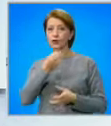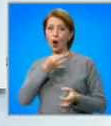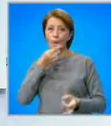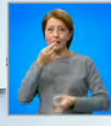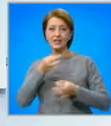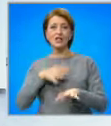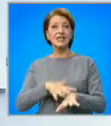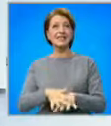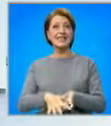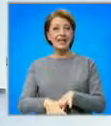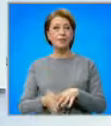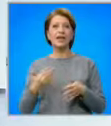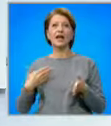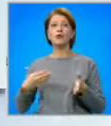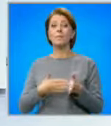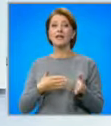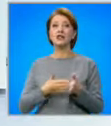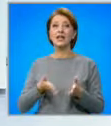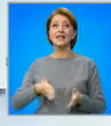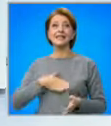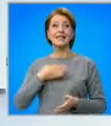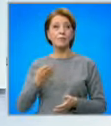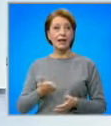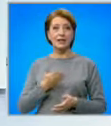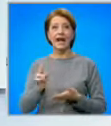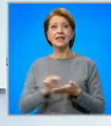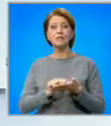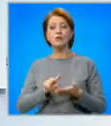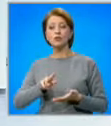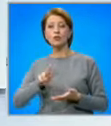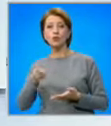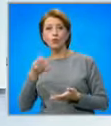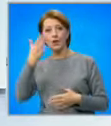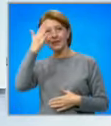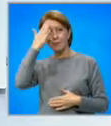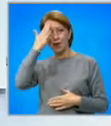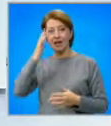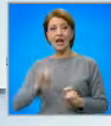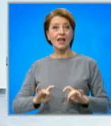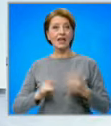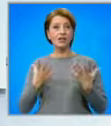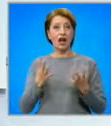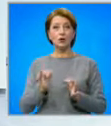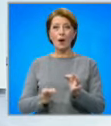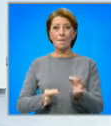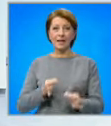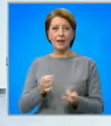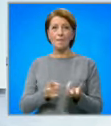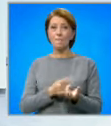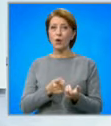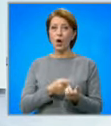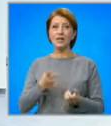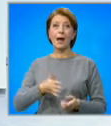в системата като причина за смъртта е записано друго заболяване. От началото на пандемията, броят на